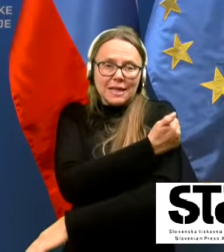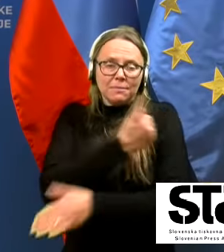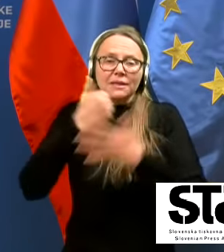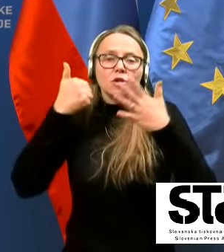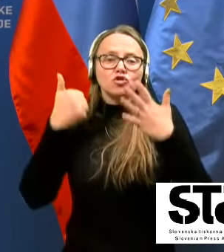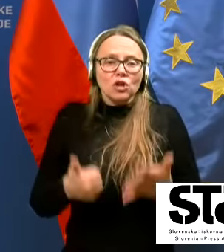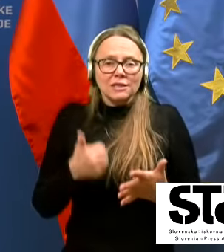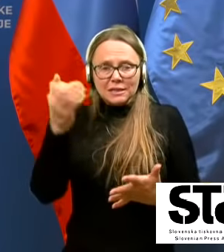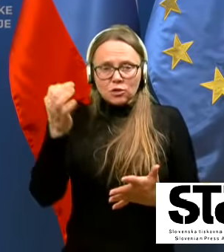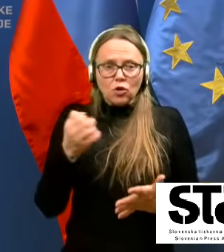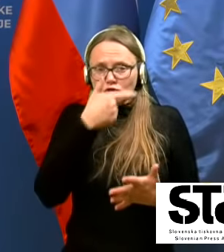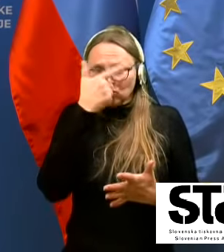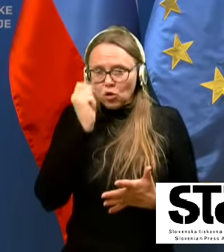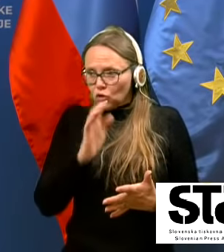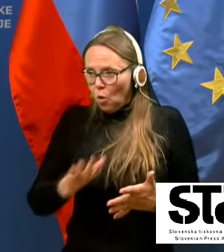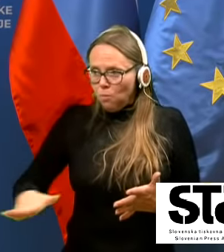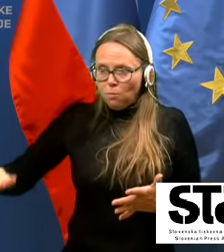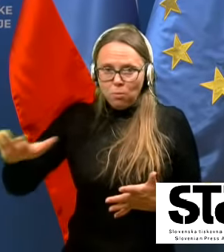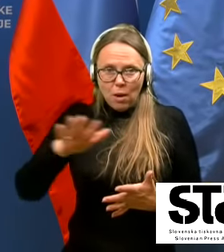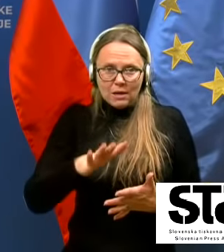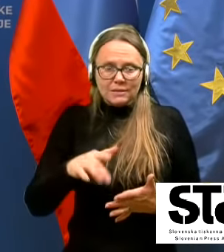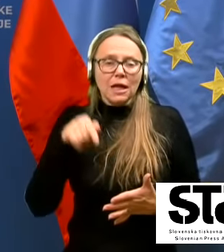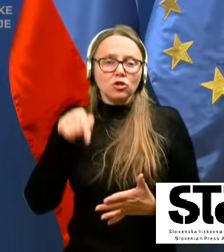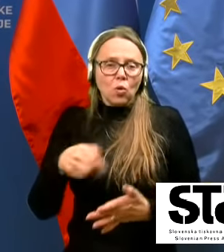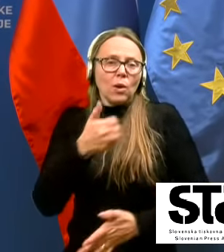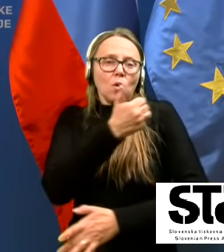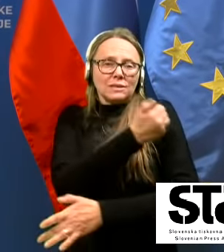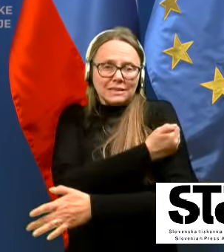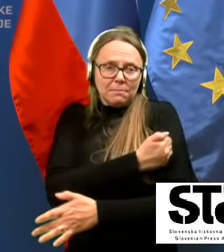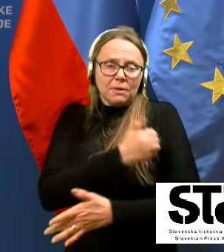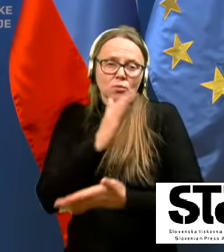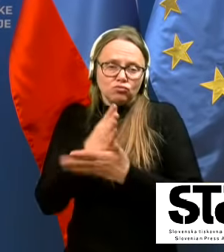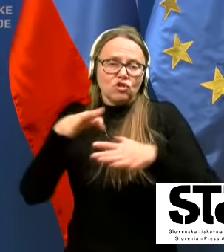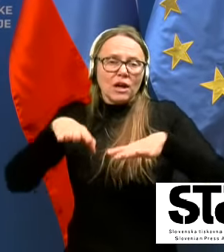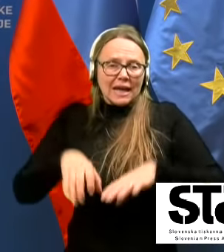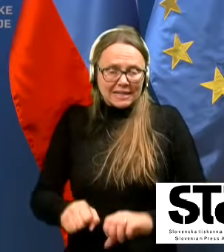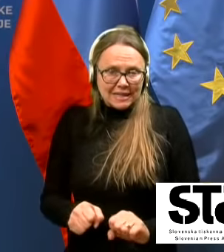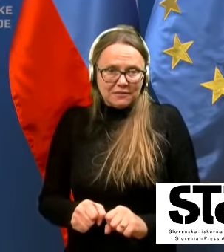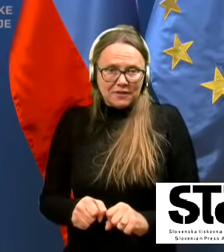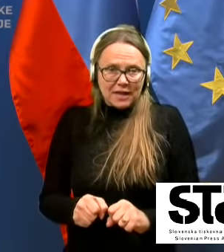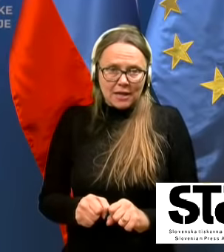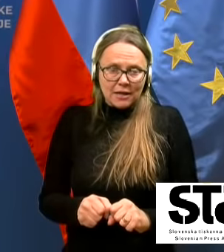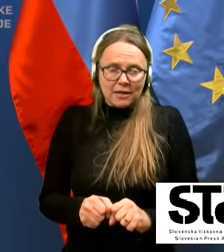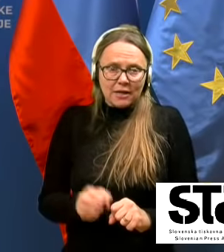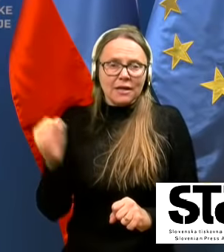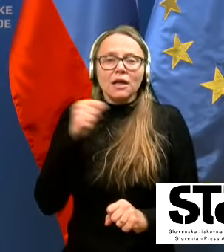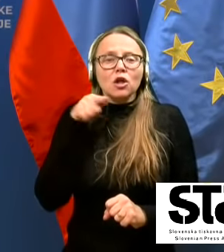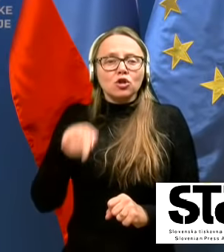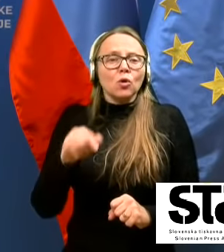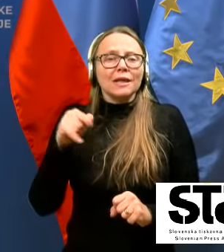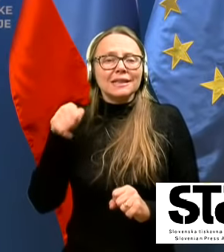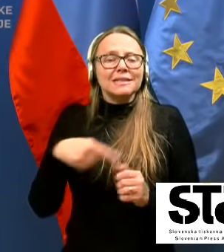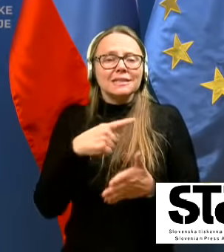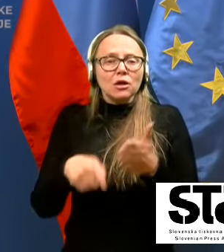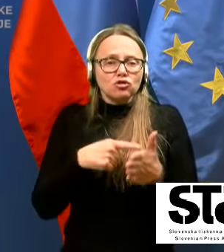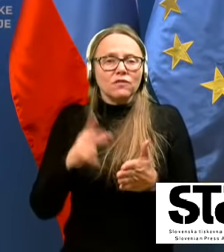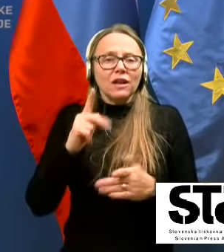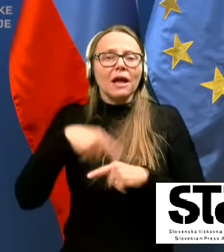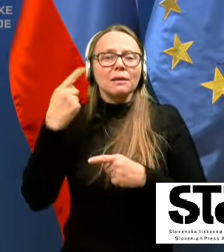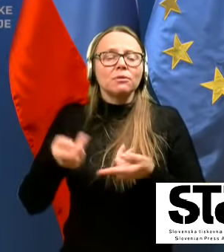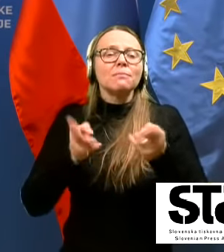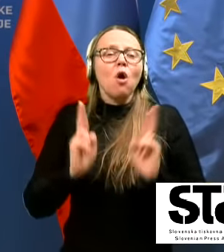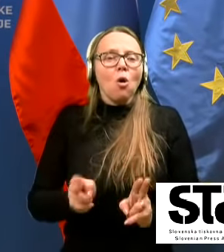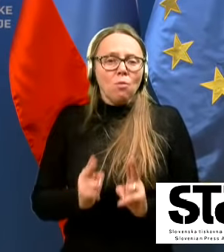populacije in toliko cepiv smo, sveda, tudi rezervirali, ker to je tista številka, ki potem omogoča